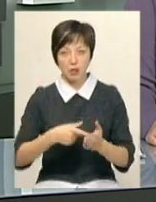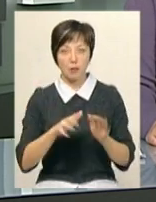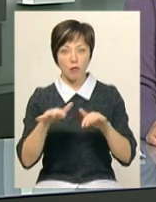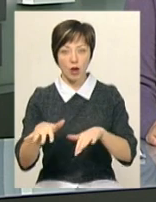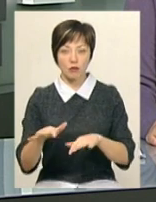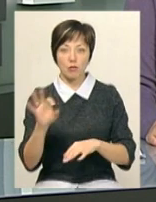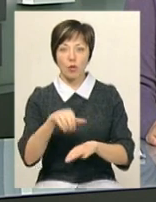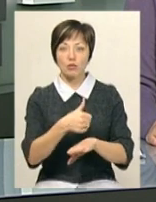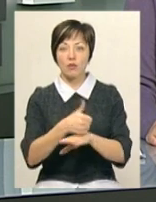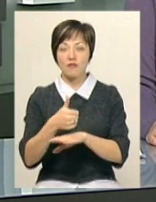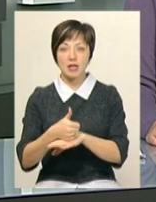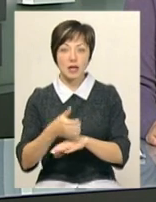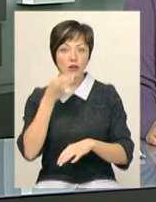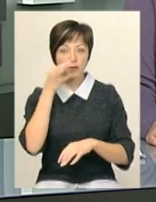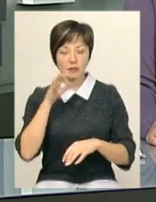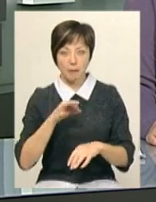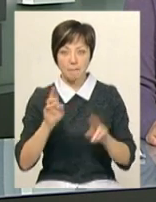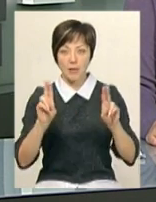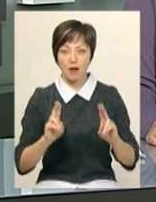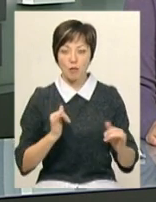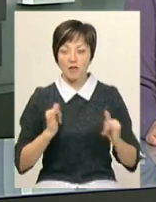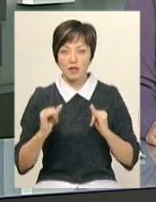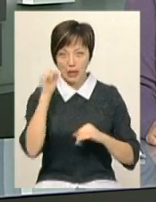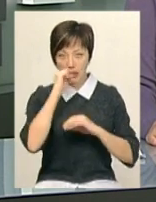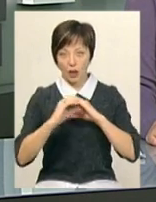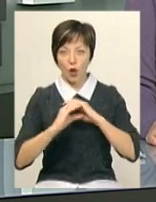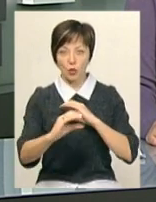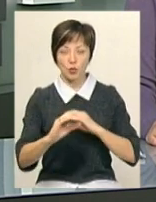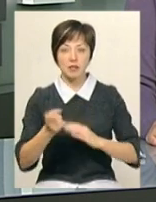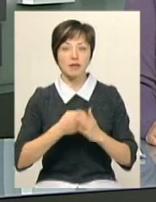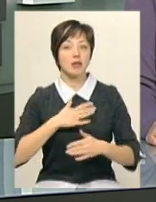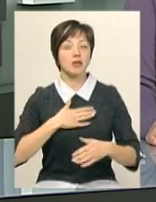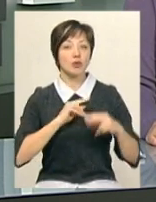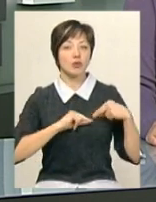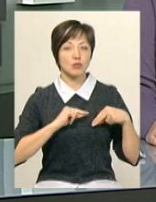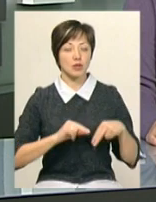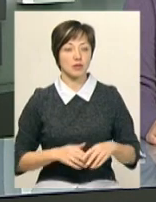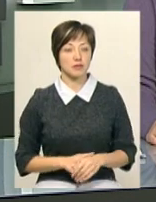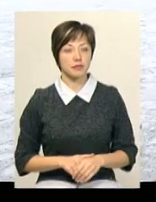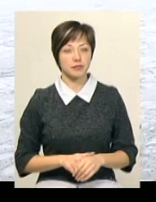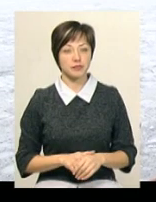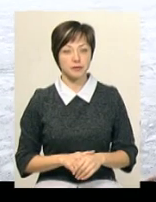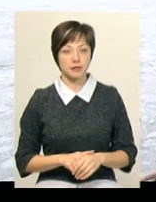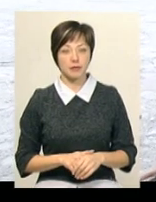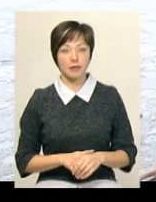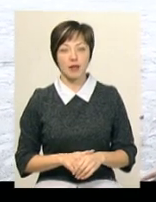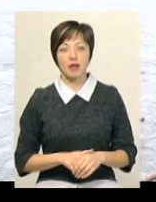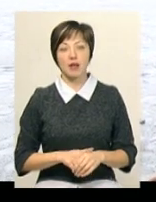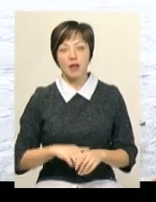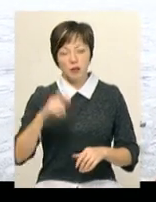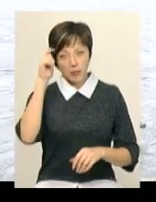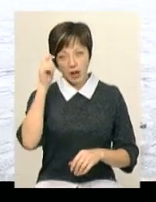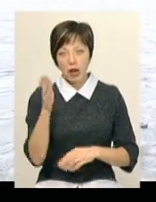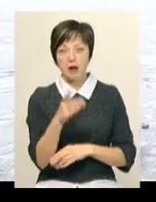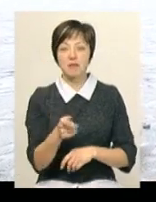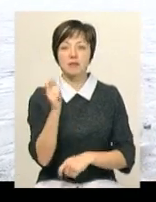пляж. Про основні практичні правила поведінки на льоду дізнавалась моя колега Олександра Карпунець. Микола Мідяник, рибалка із